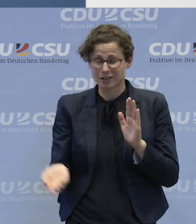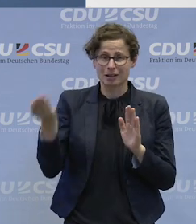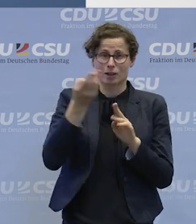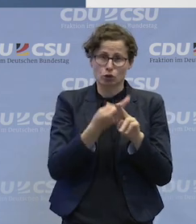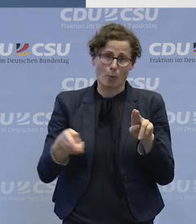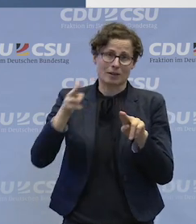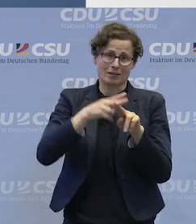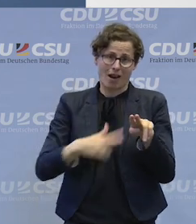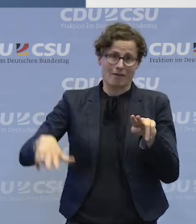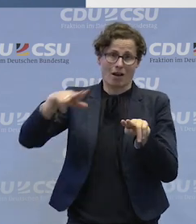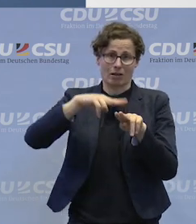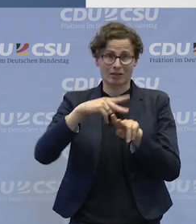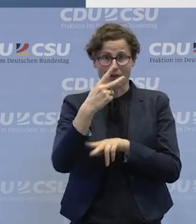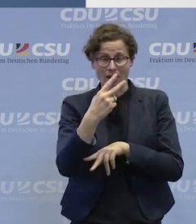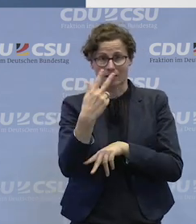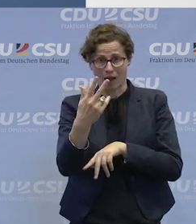verzehnfacht.